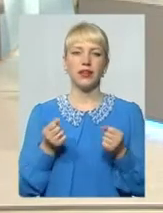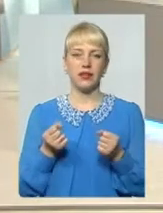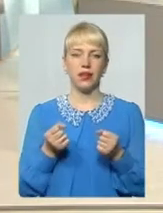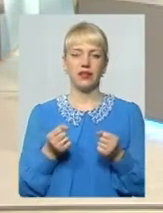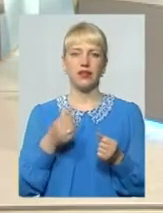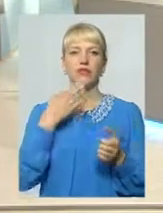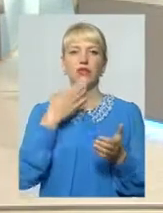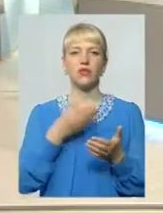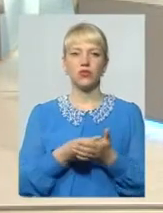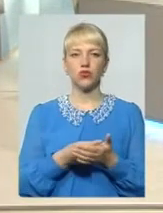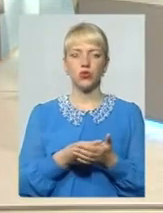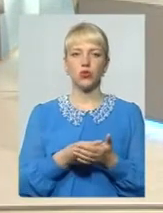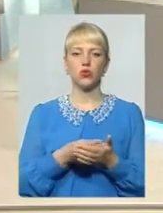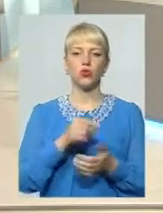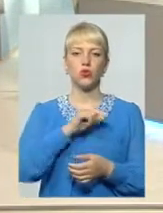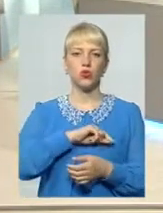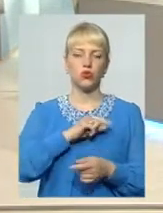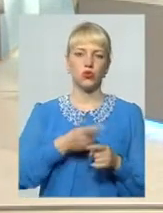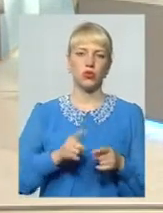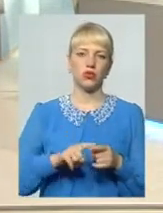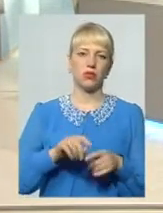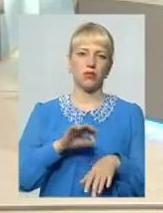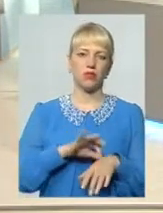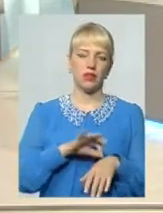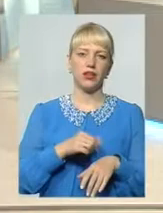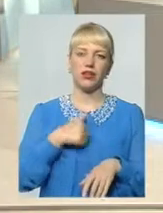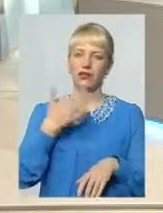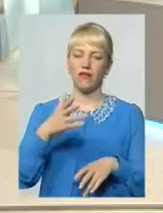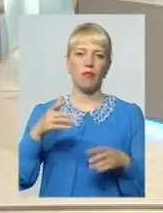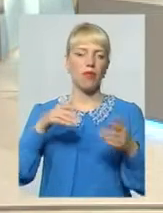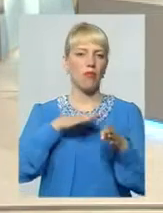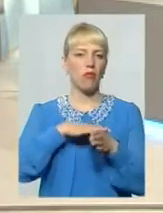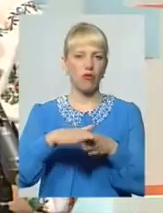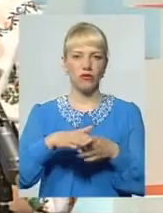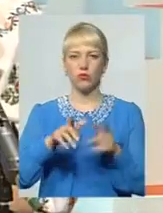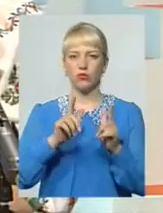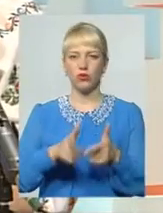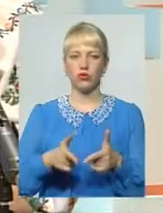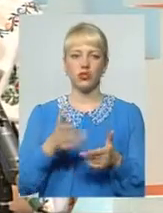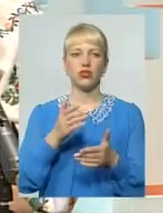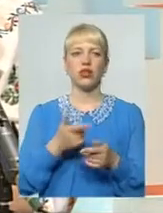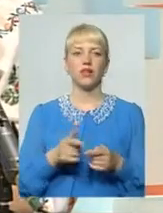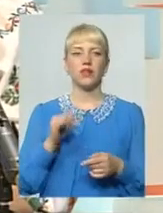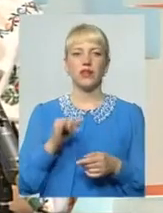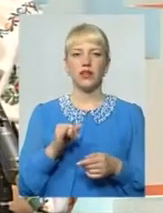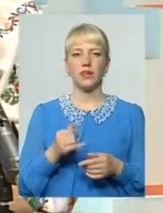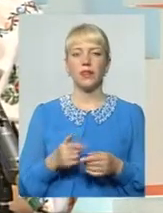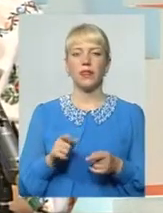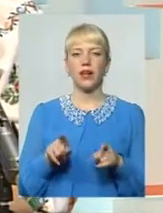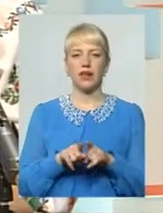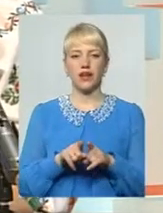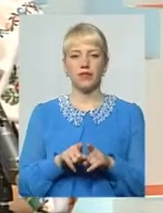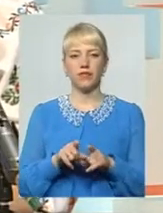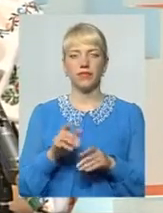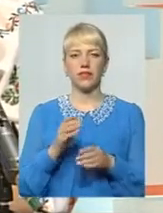в свою душу той біль? Тут я з вами повністю погоджуюся І пані Тетяна зачепила таку